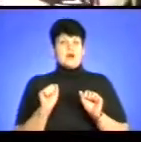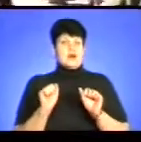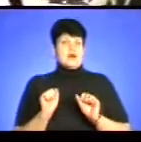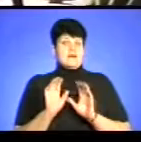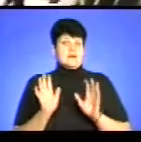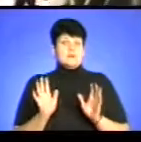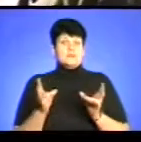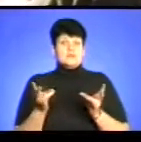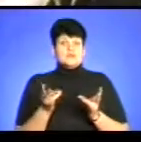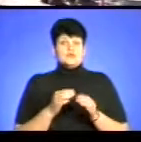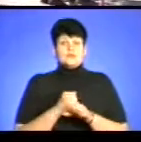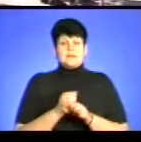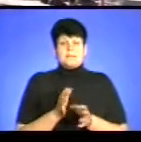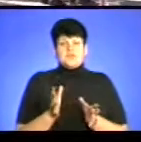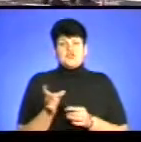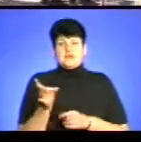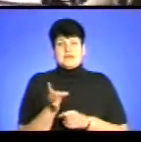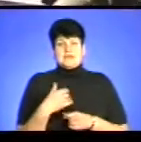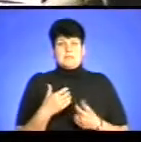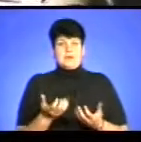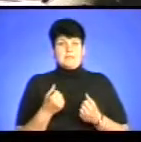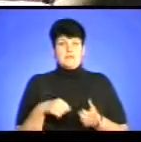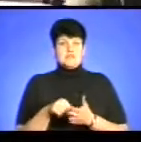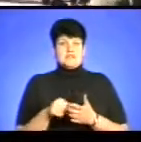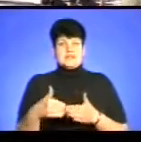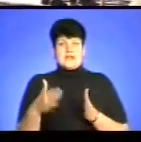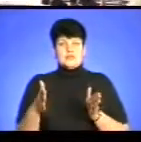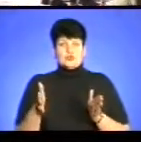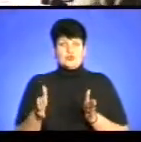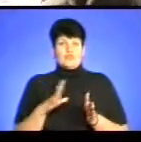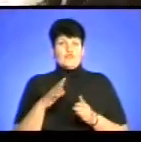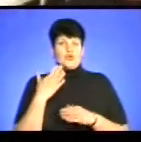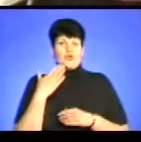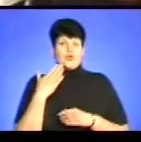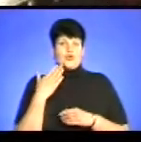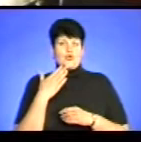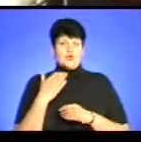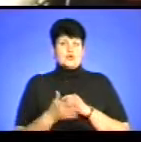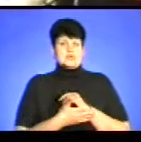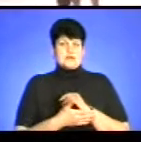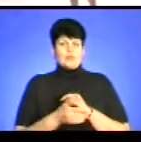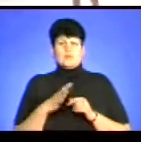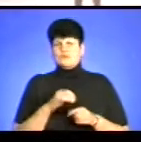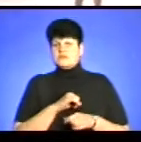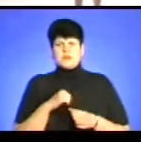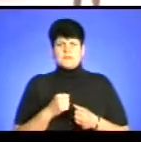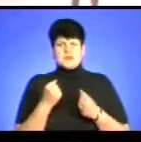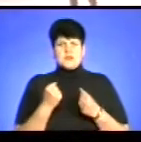Потрібно зробити, як найбільший раз. Я брав участь з ящиком, я був останній, то в мене було найстяще цей ящик.